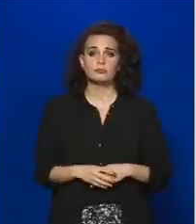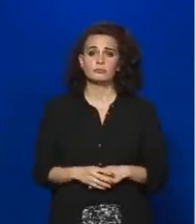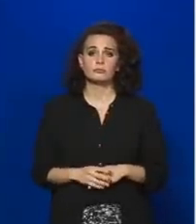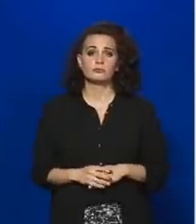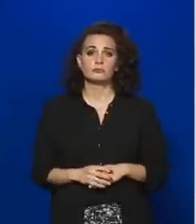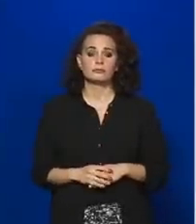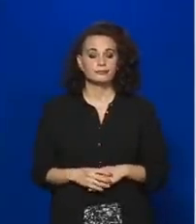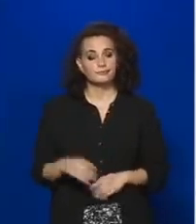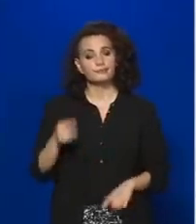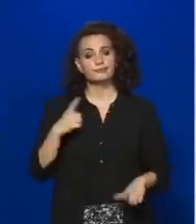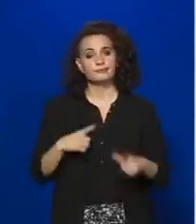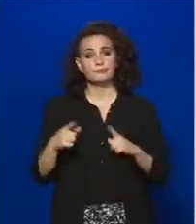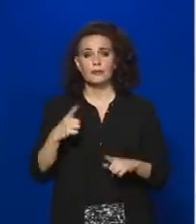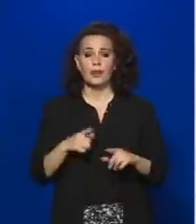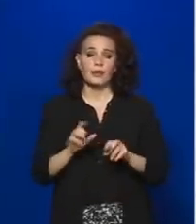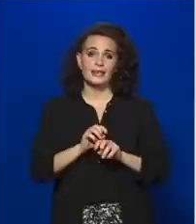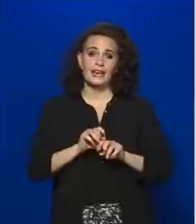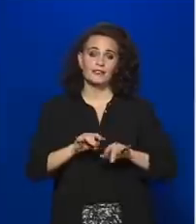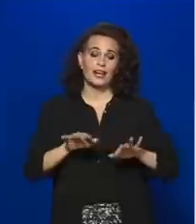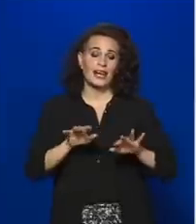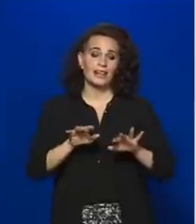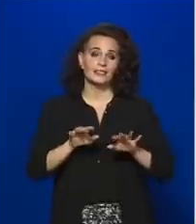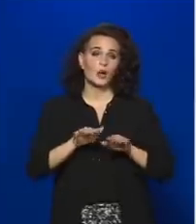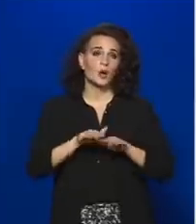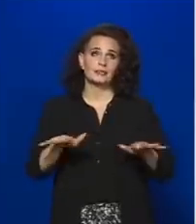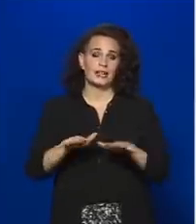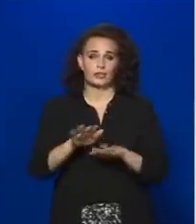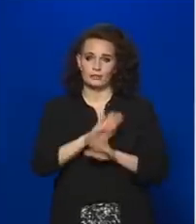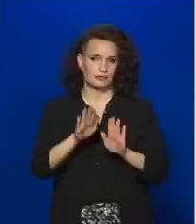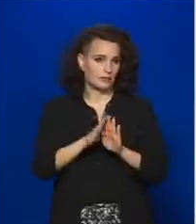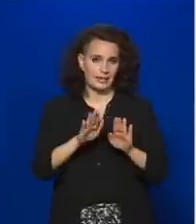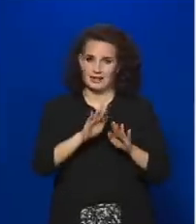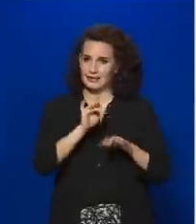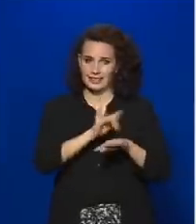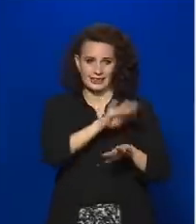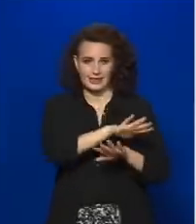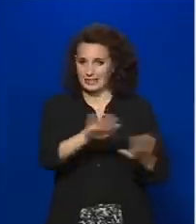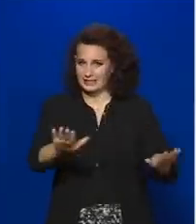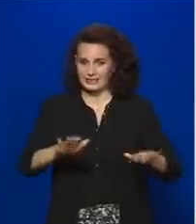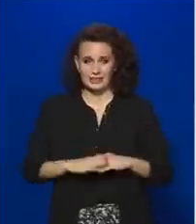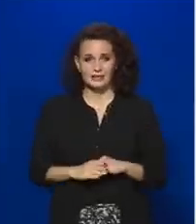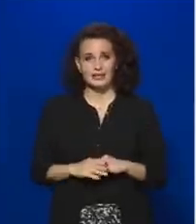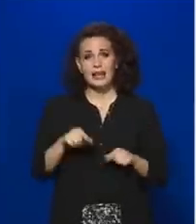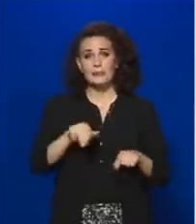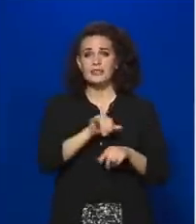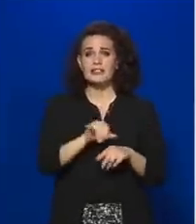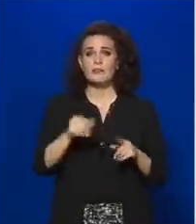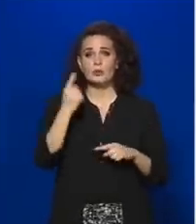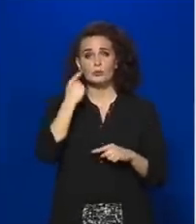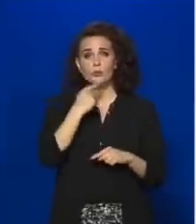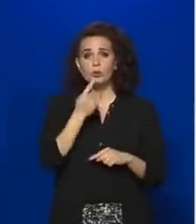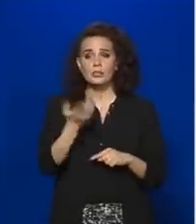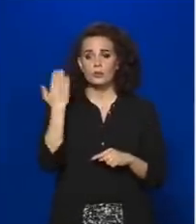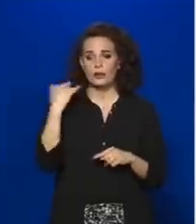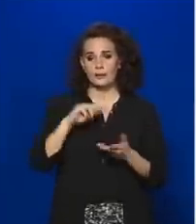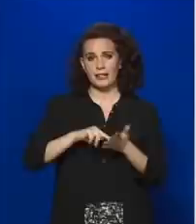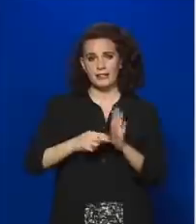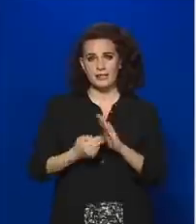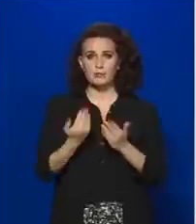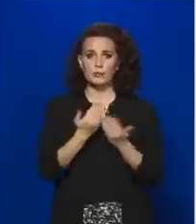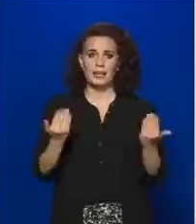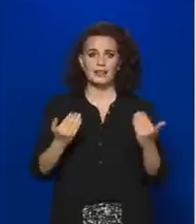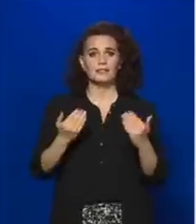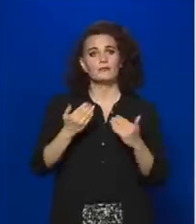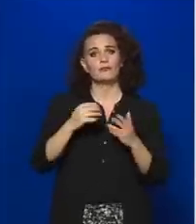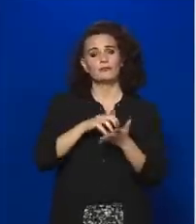Sajnos a járványhatása mindent érint, de ebben az évben azt tudjuk mondani, hogy a korábban tervezett Modern Városok Program